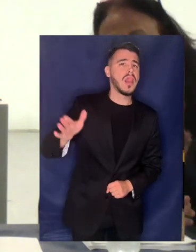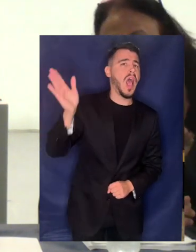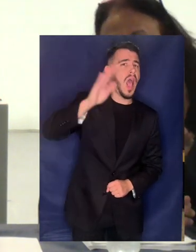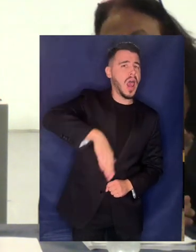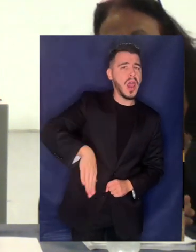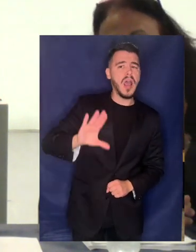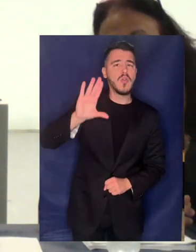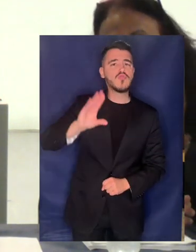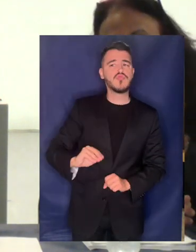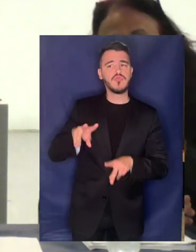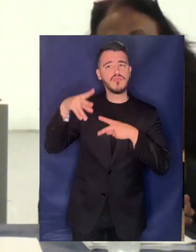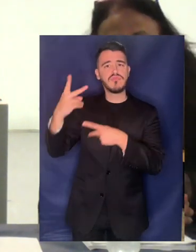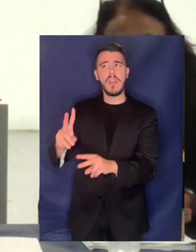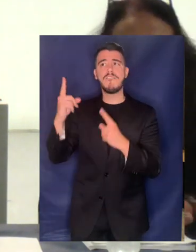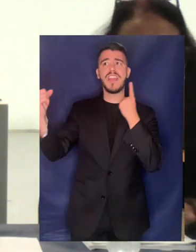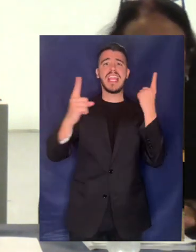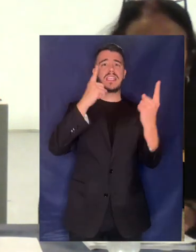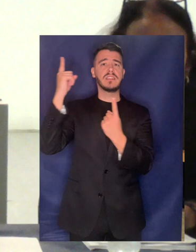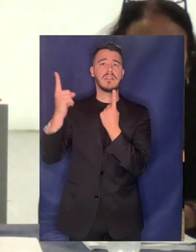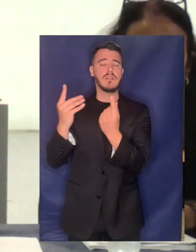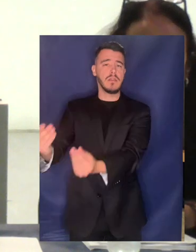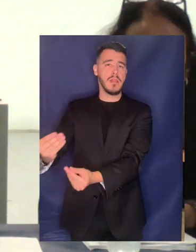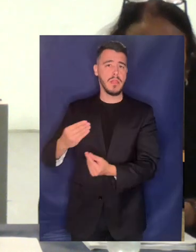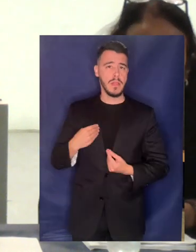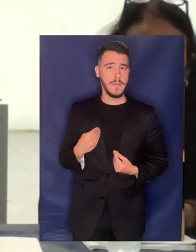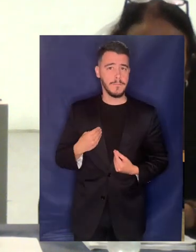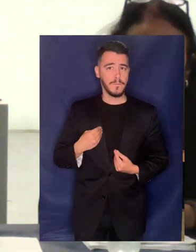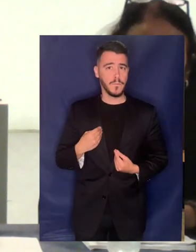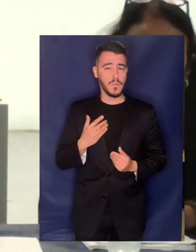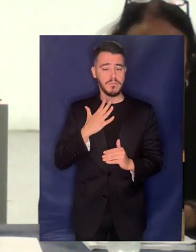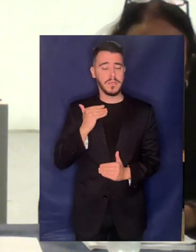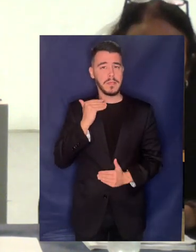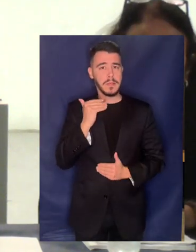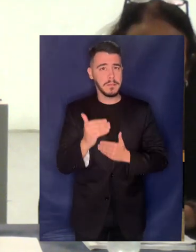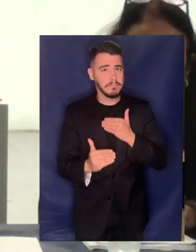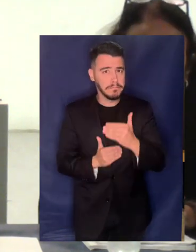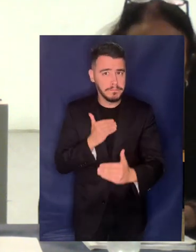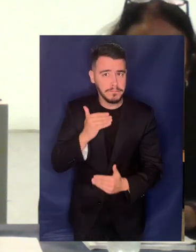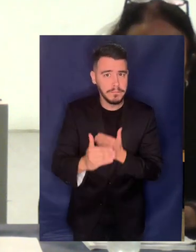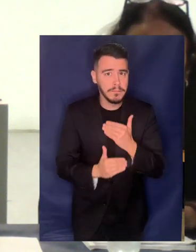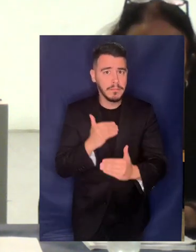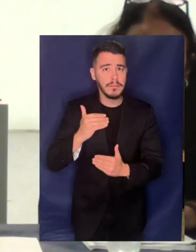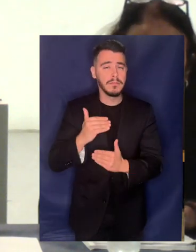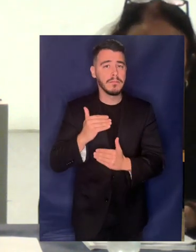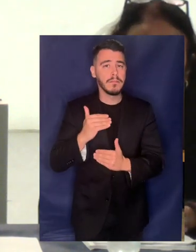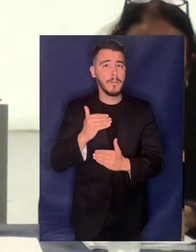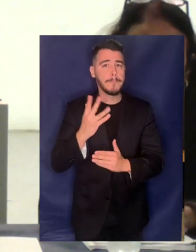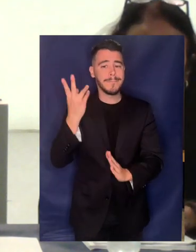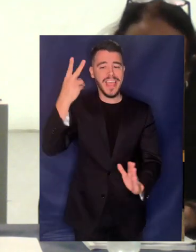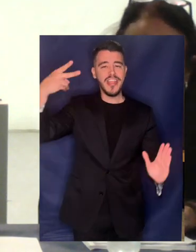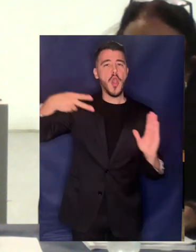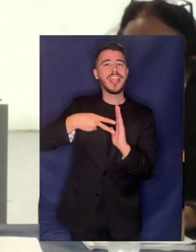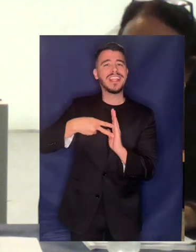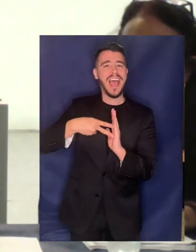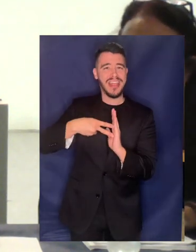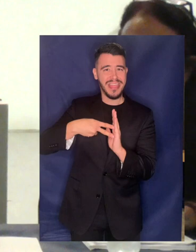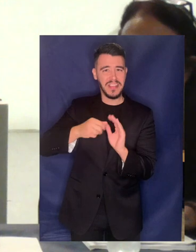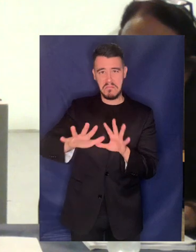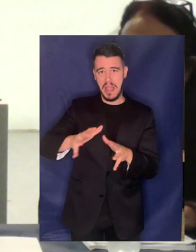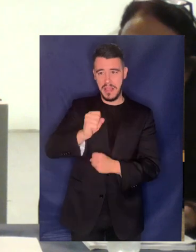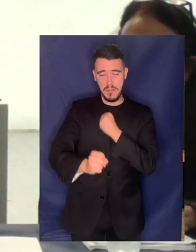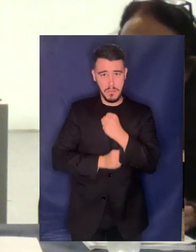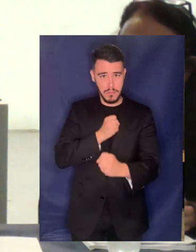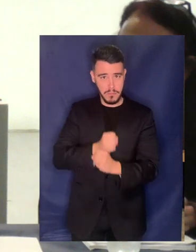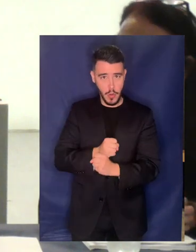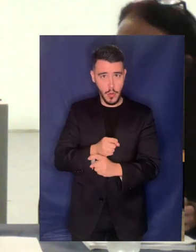και μετά είδαμε σιγά σιγά στο τέλος της χιλιετίας αυτό το μοντέλο να αναπαράγεται πρώτα